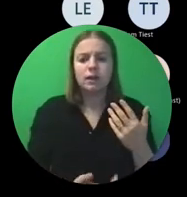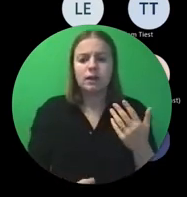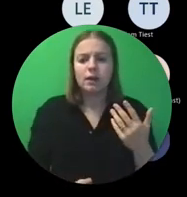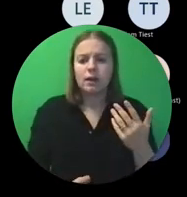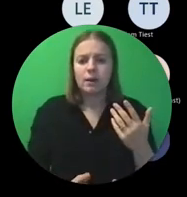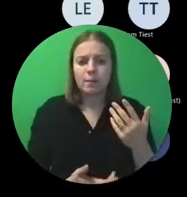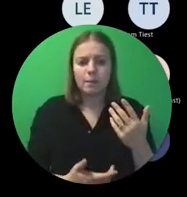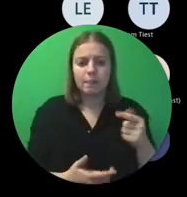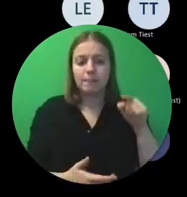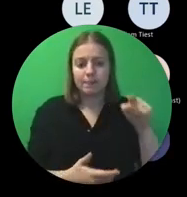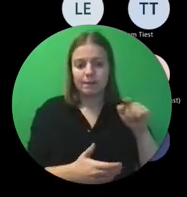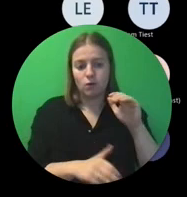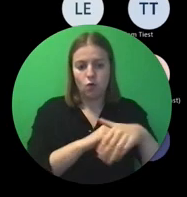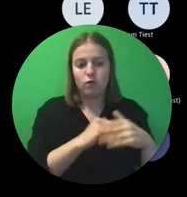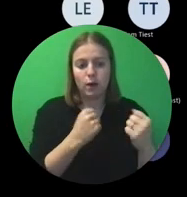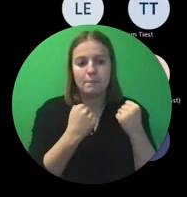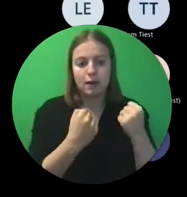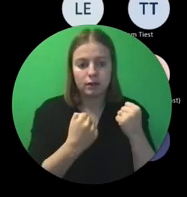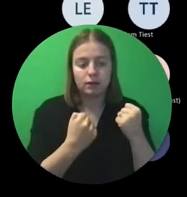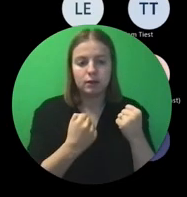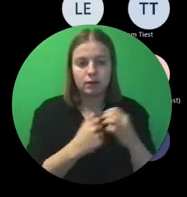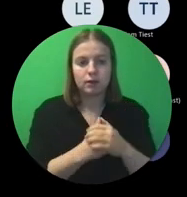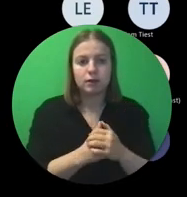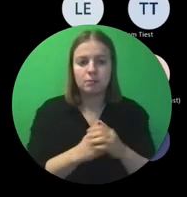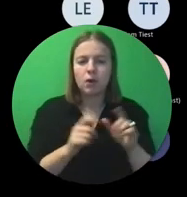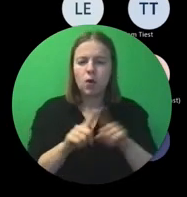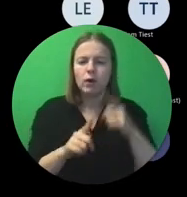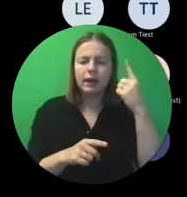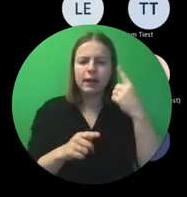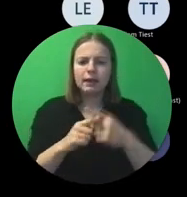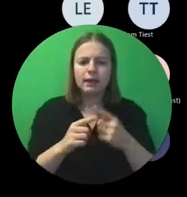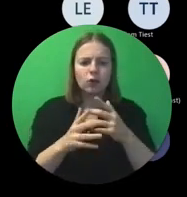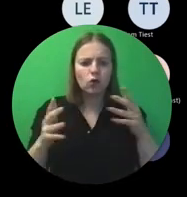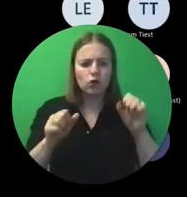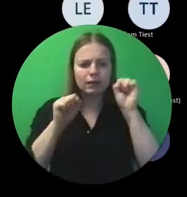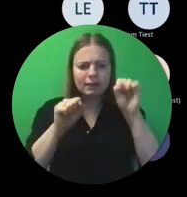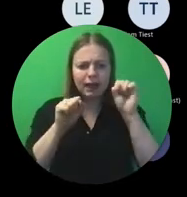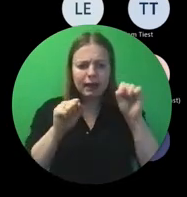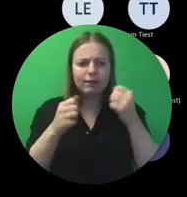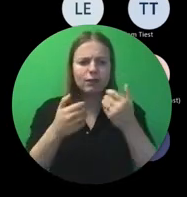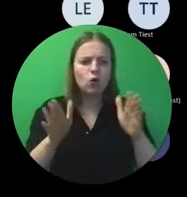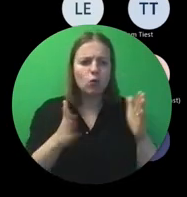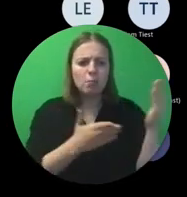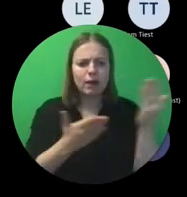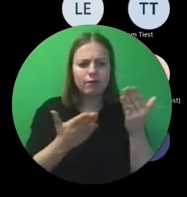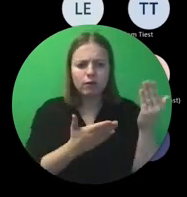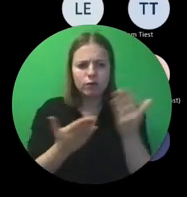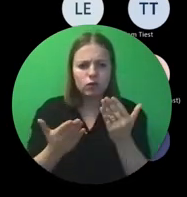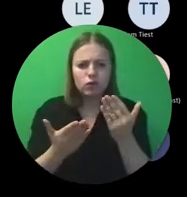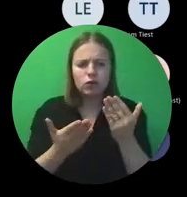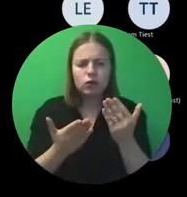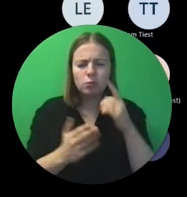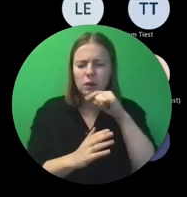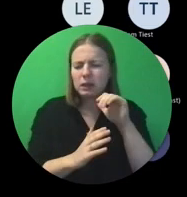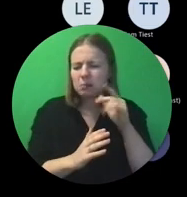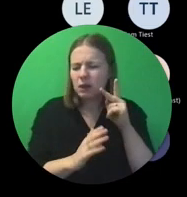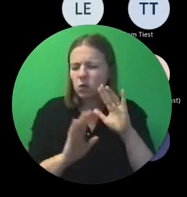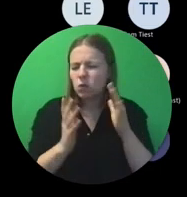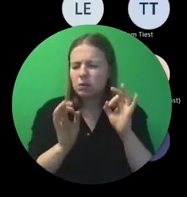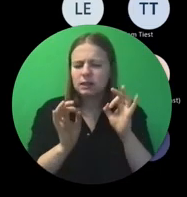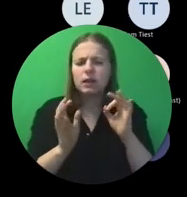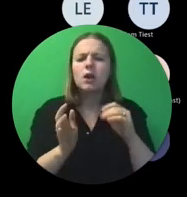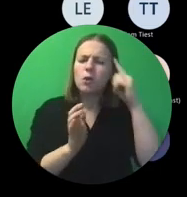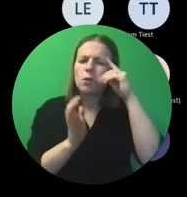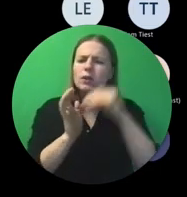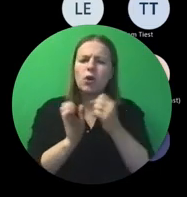Dat werd als overmacht beschouwd, ook eens een keer een grote staking in openbaar vervoer ergens, ik weet niet meer hoe dat juist zat. Herinner u, jaren